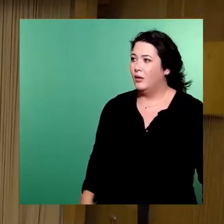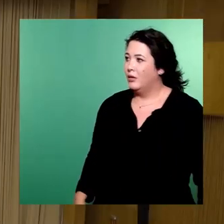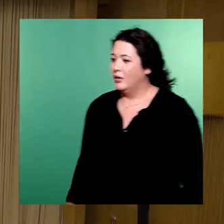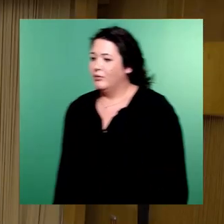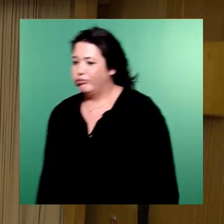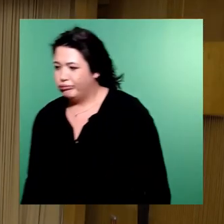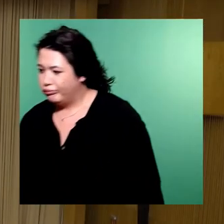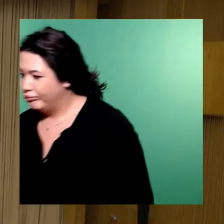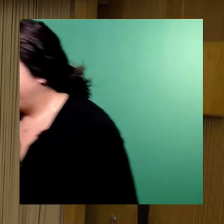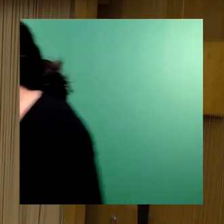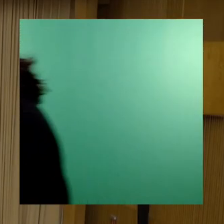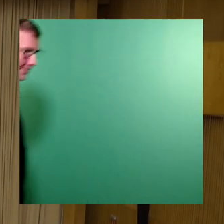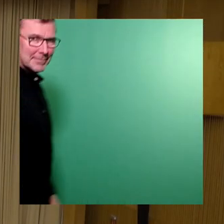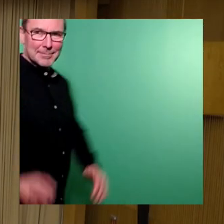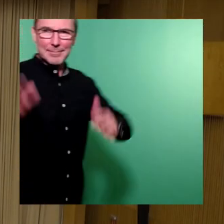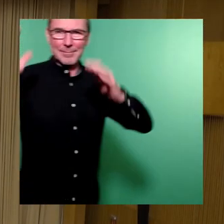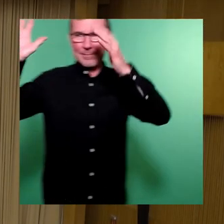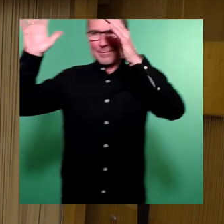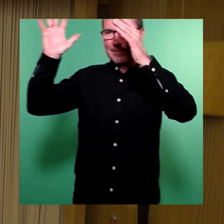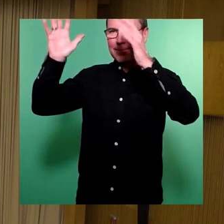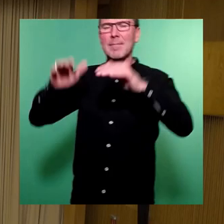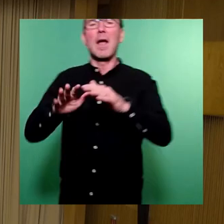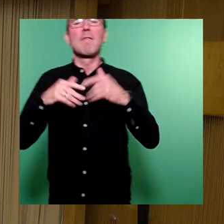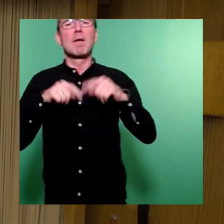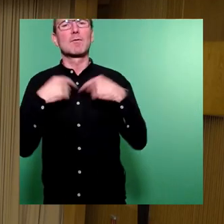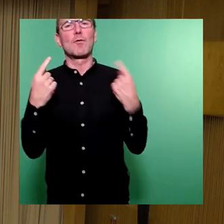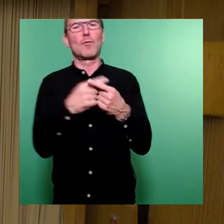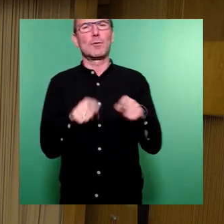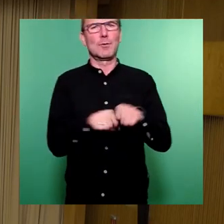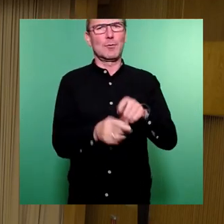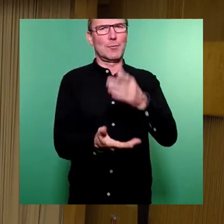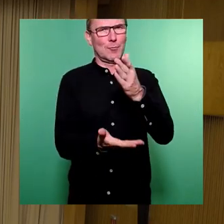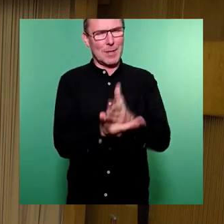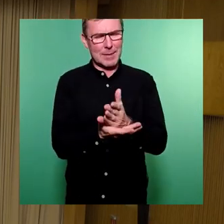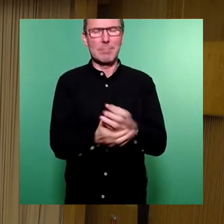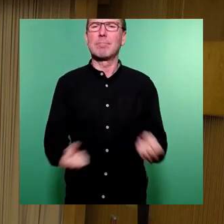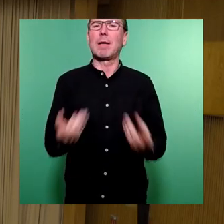So, damit ist die Fraktionsrunde und damit auch die aktuelle Stunde beendet. Wir kehren.